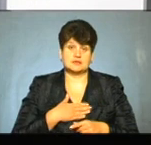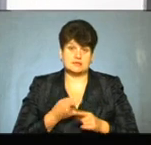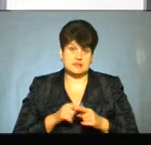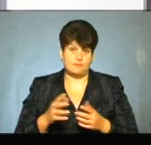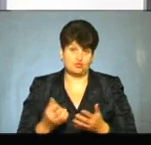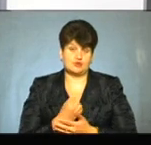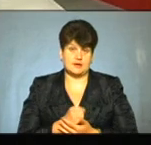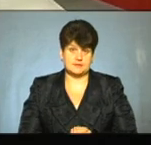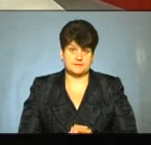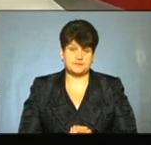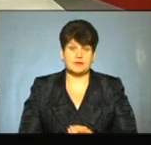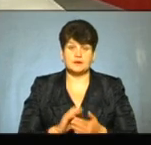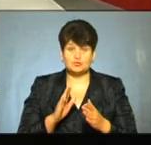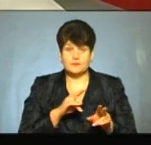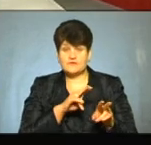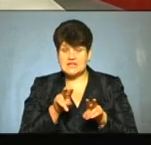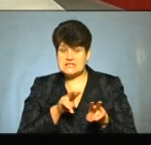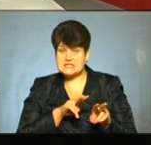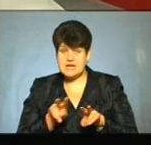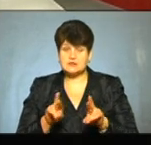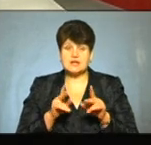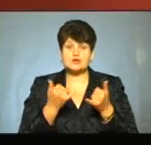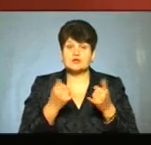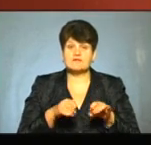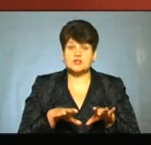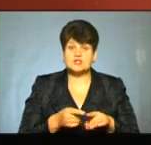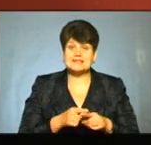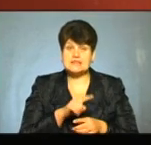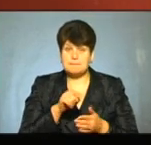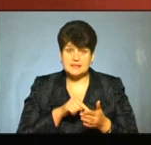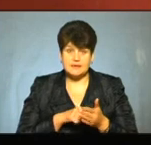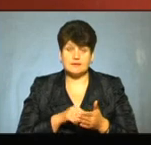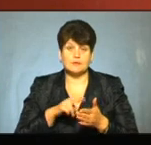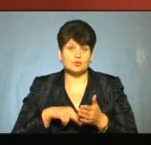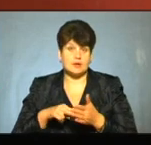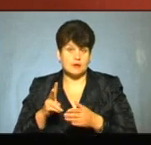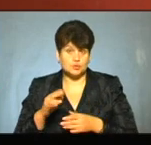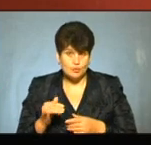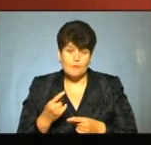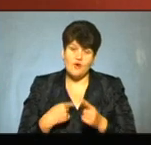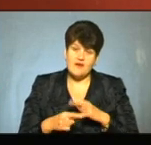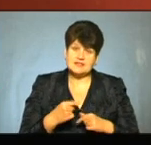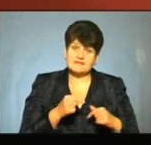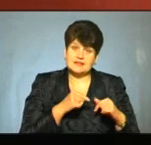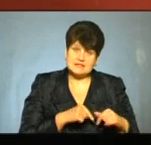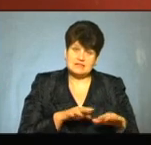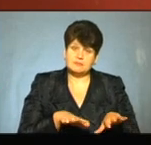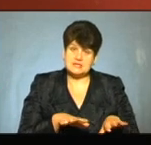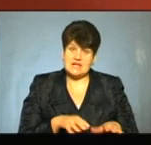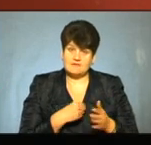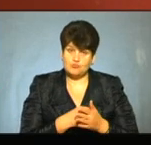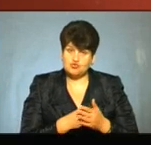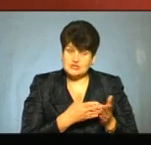все виходить. Власне, ми будемо відстежувати, як сьогодні вирішиться питання акцизного податку, чи повернеться він назад до